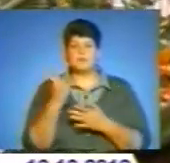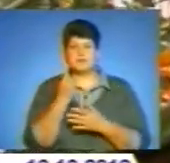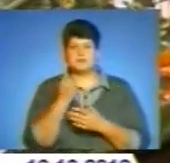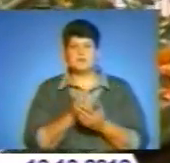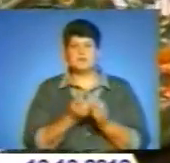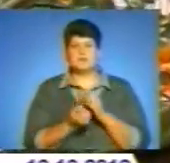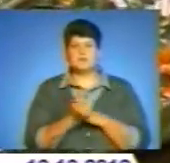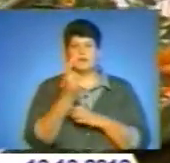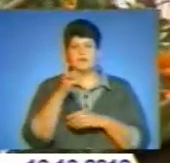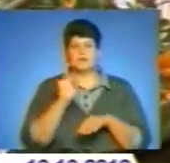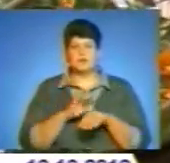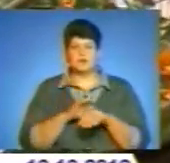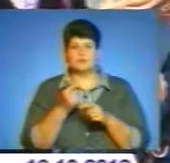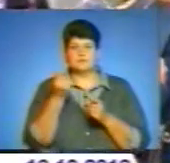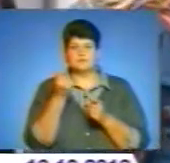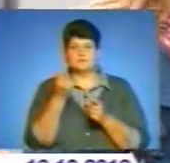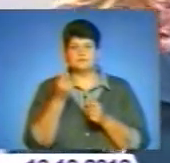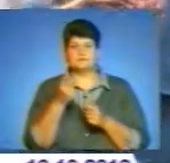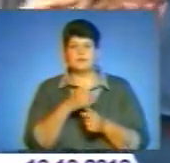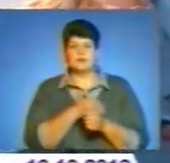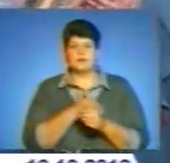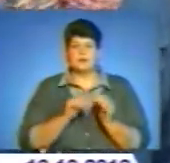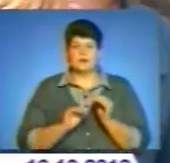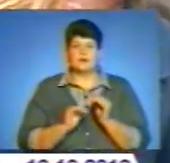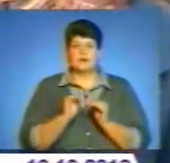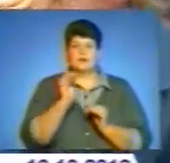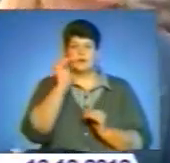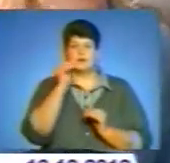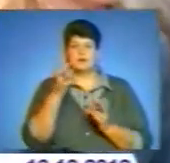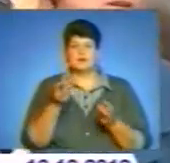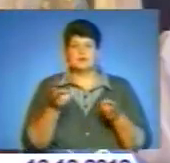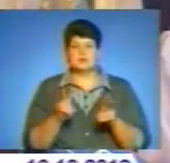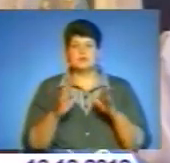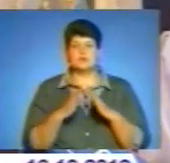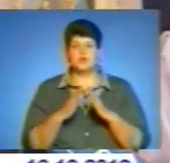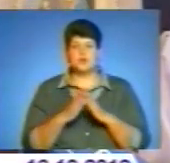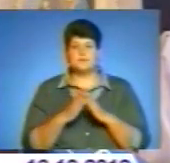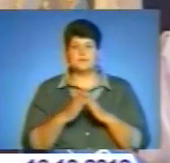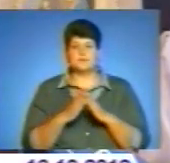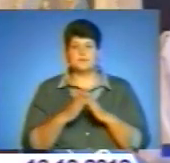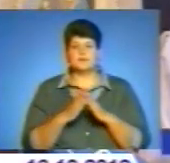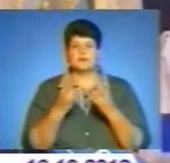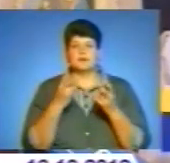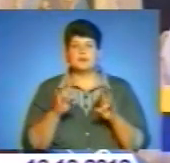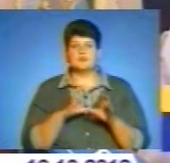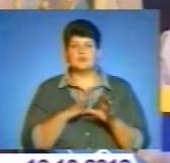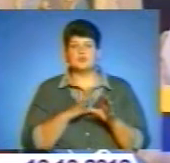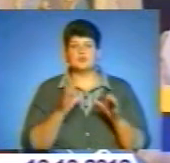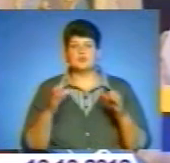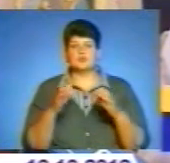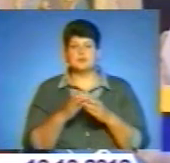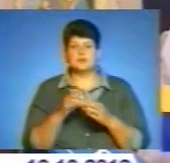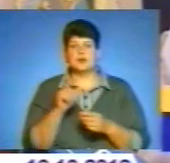щоб не захворіти, потрібно в першу чергу уникати переохолоджень і тепло одягатися. А тим, хто має уже перші прояви хвороби та незначне